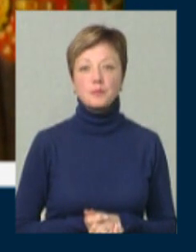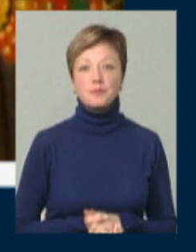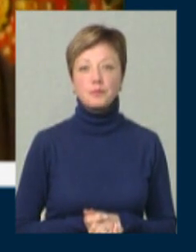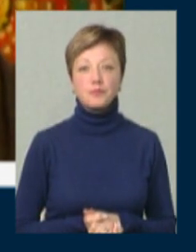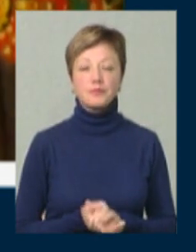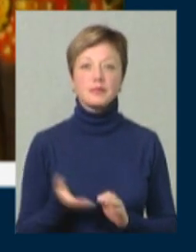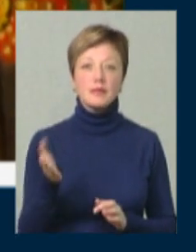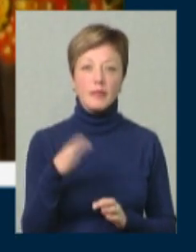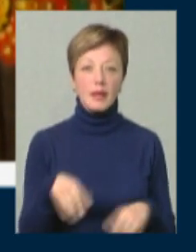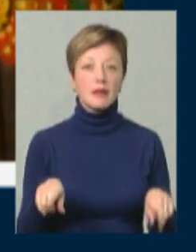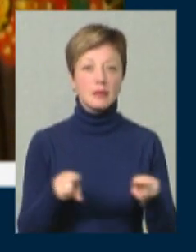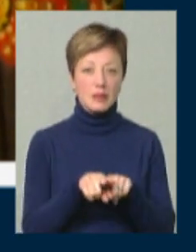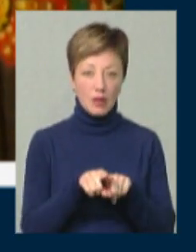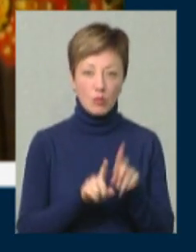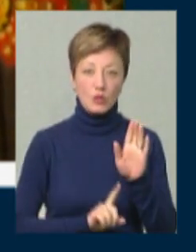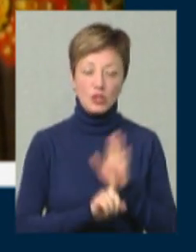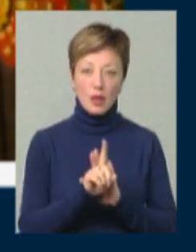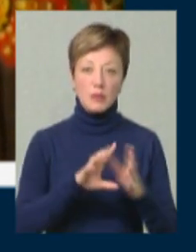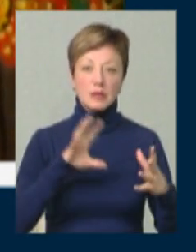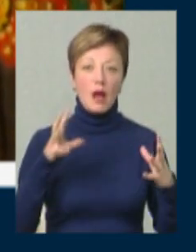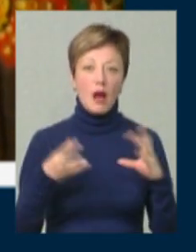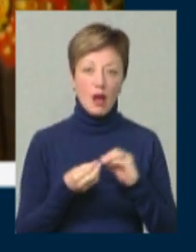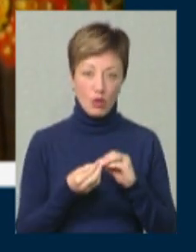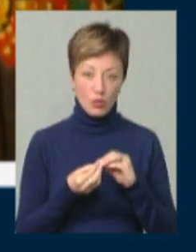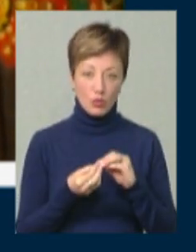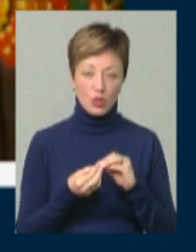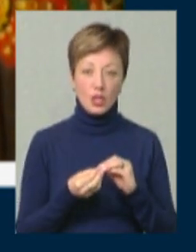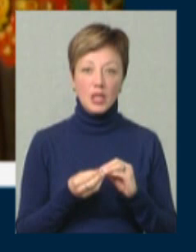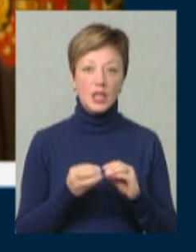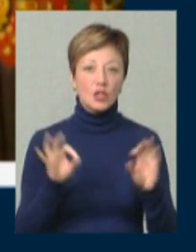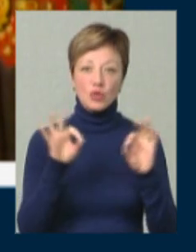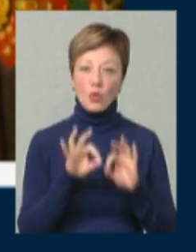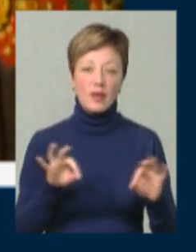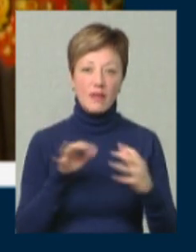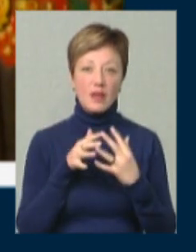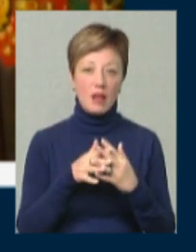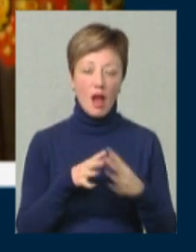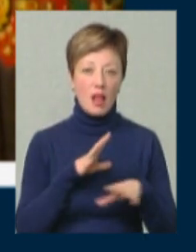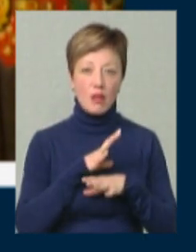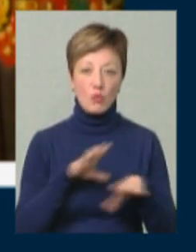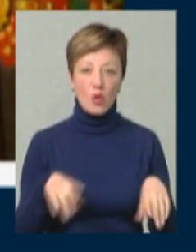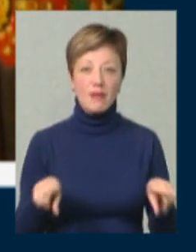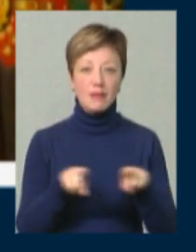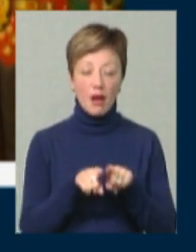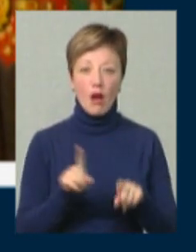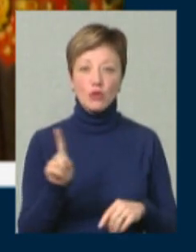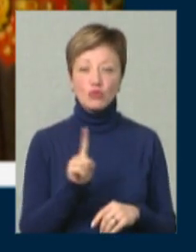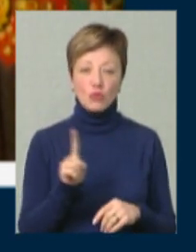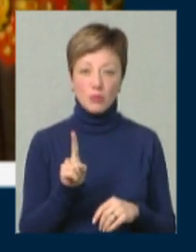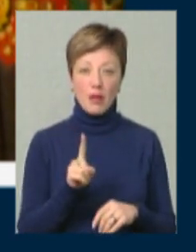Давайте так, почнемо з загального. Ще жодна війна не проходила так, щоб